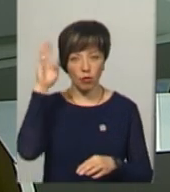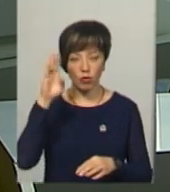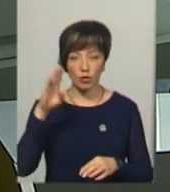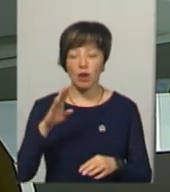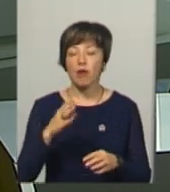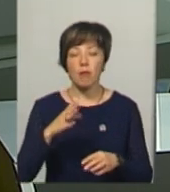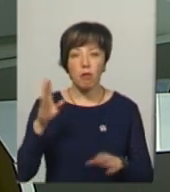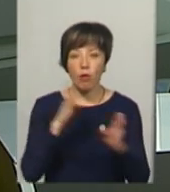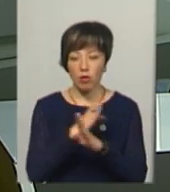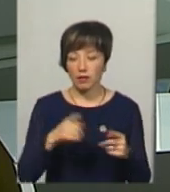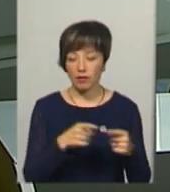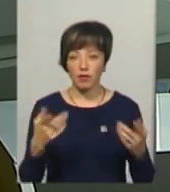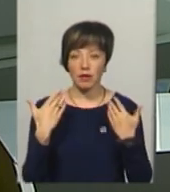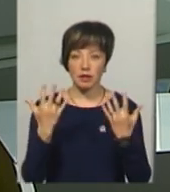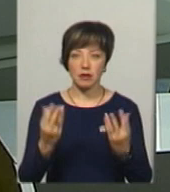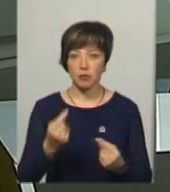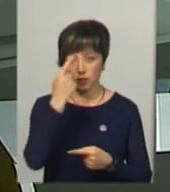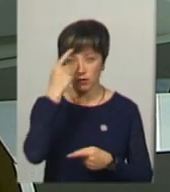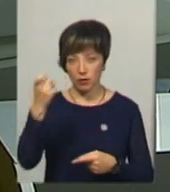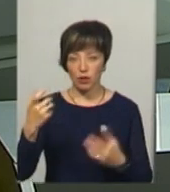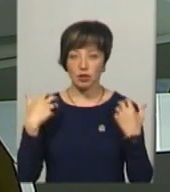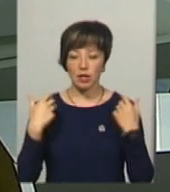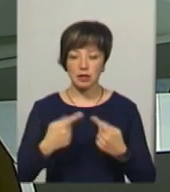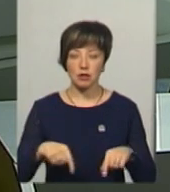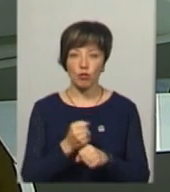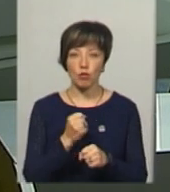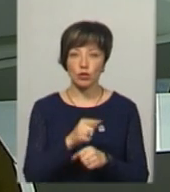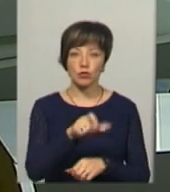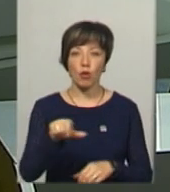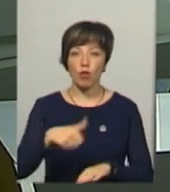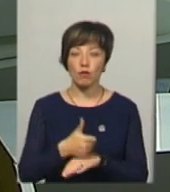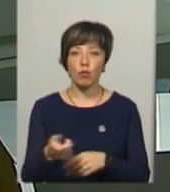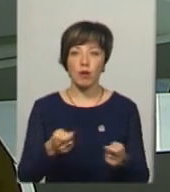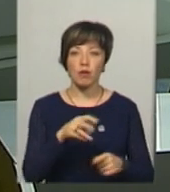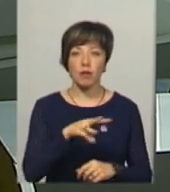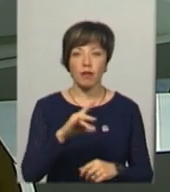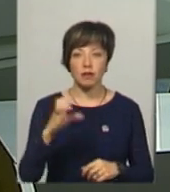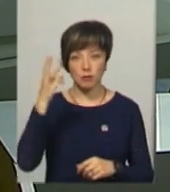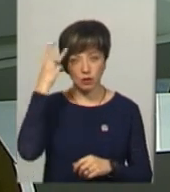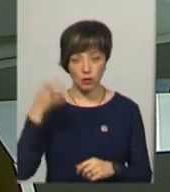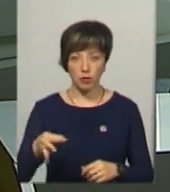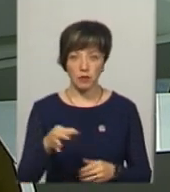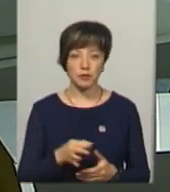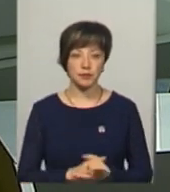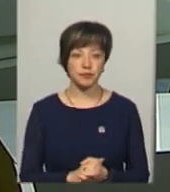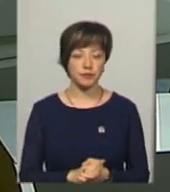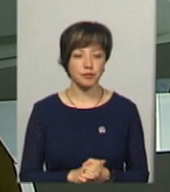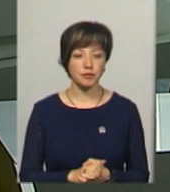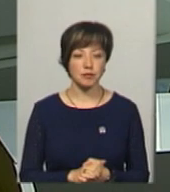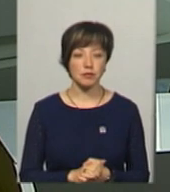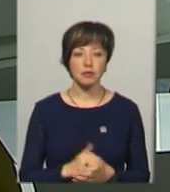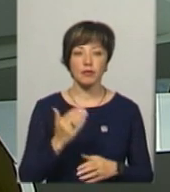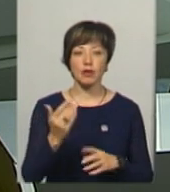Про це розповів начальник сектору зв'язків ЗМІ та роботи з громадськістю Головного управління ДСНС Хмельницької області Олександр Гулько.